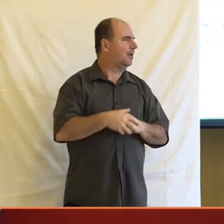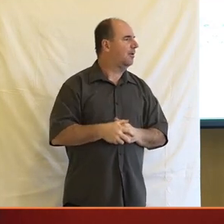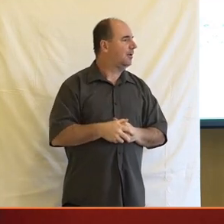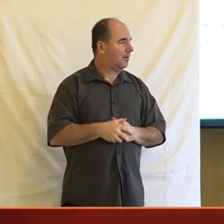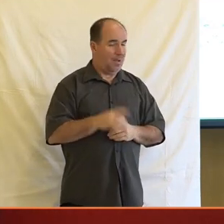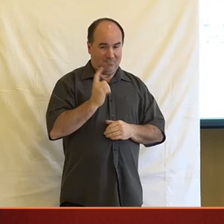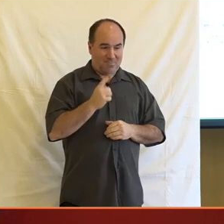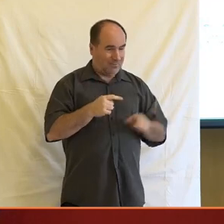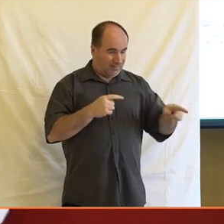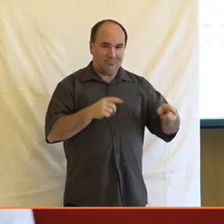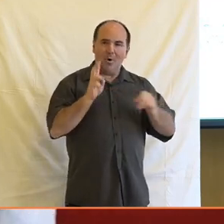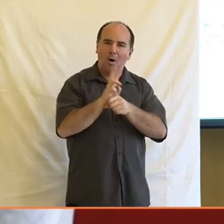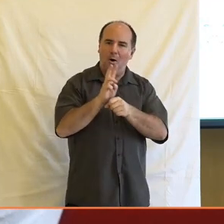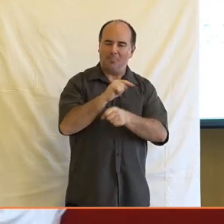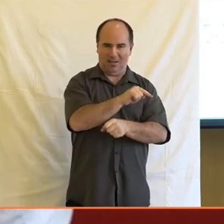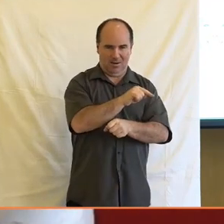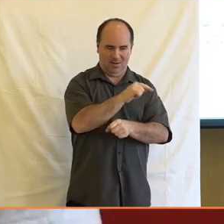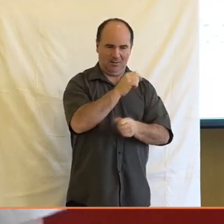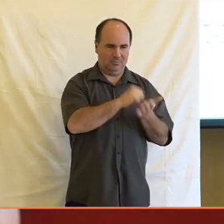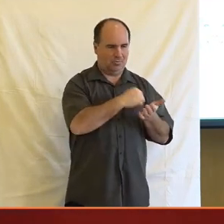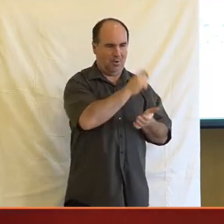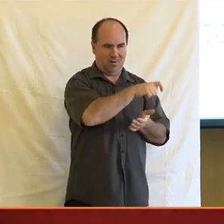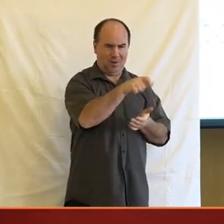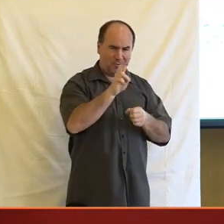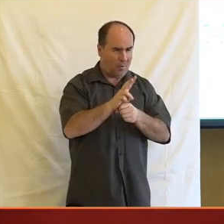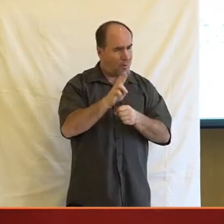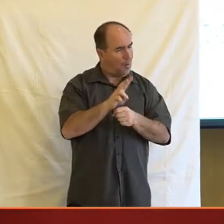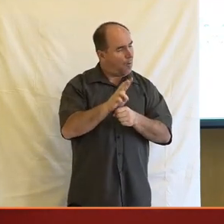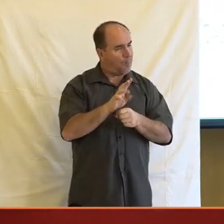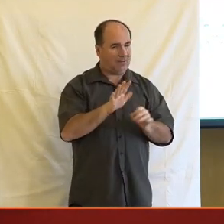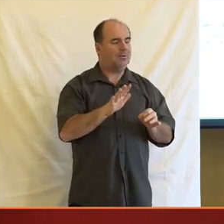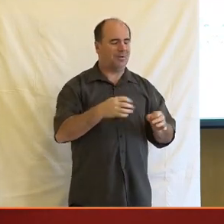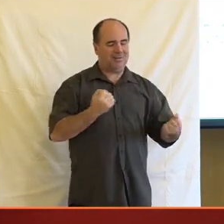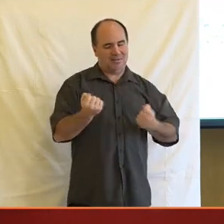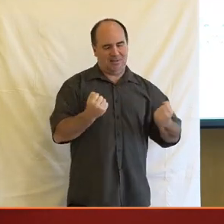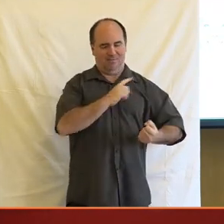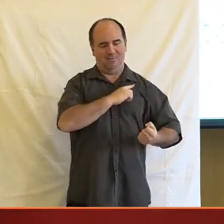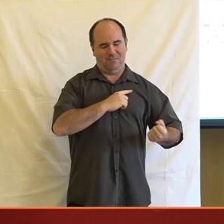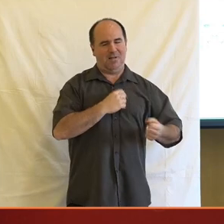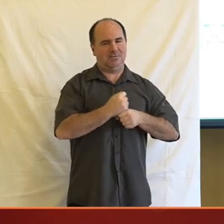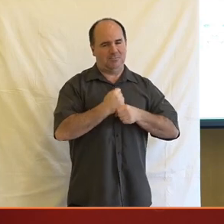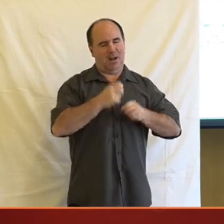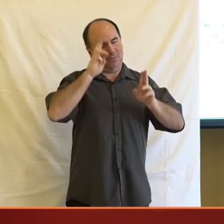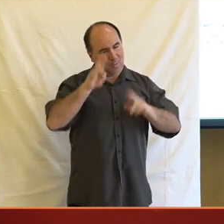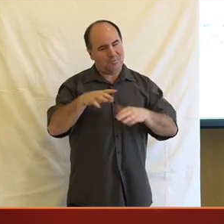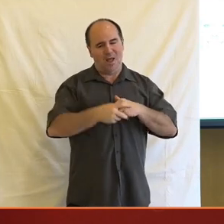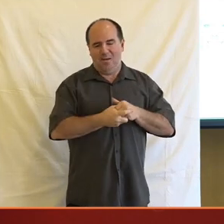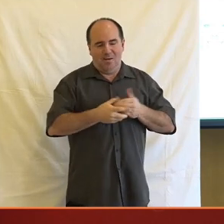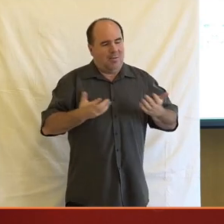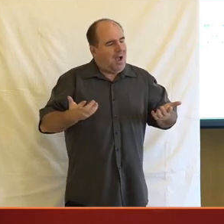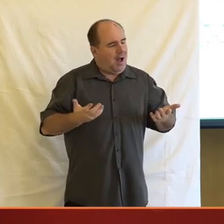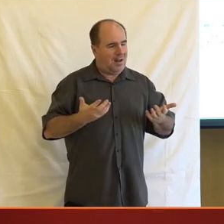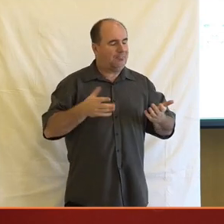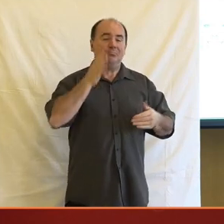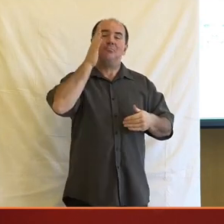což my dneska vidíme, že se tak úplně neděje i proto, že tím ty lidé řídí svoji vlastní práci, tak je něco, co prostě do budoucna budeme